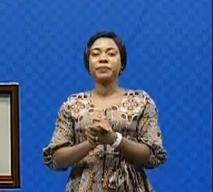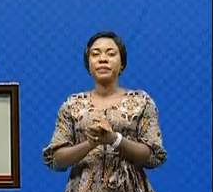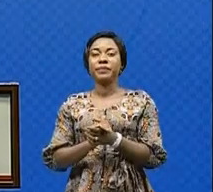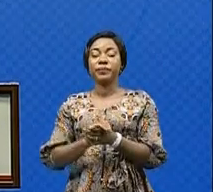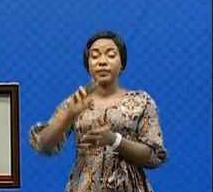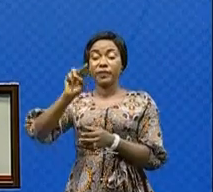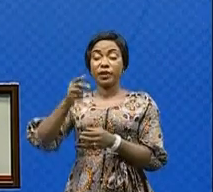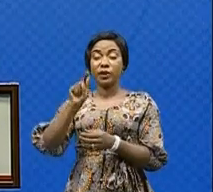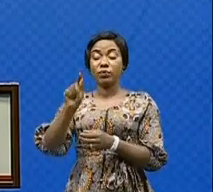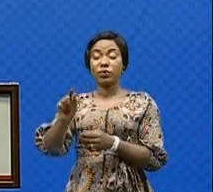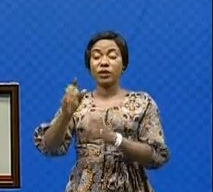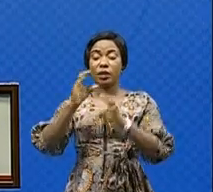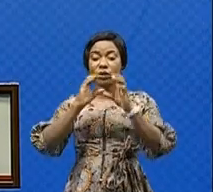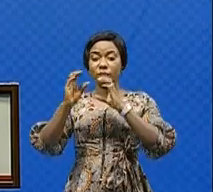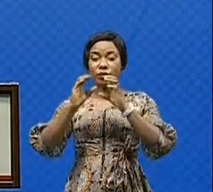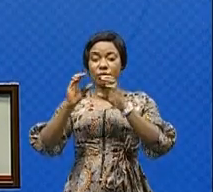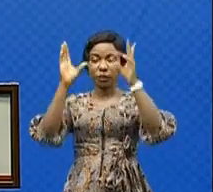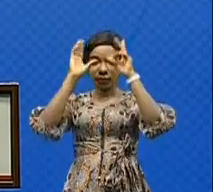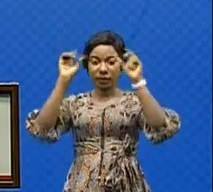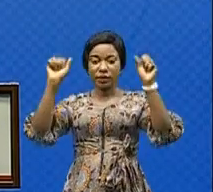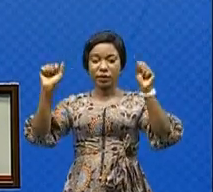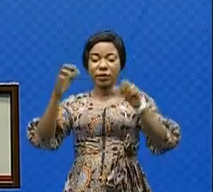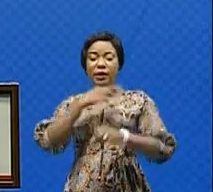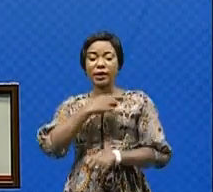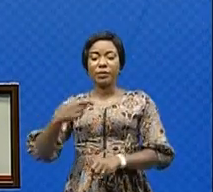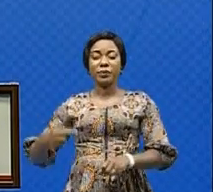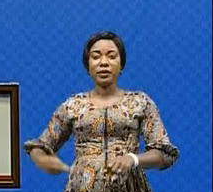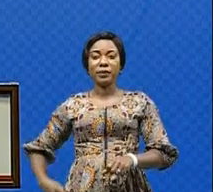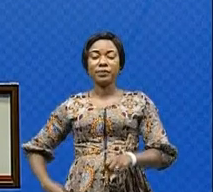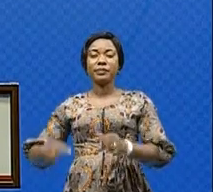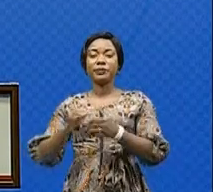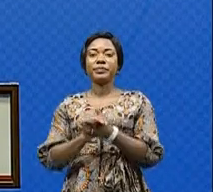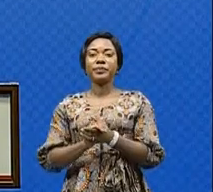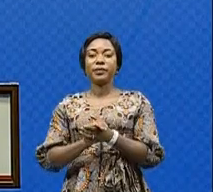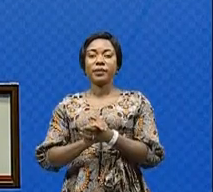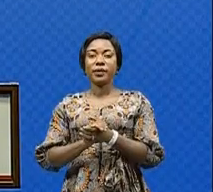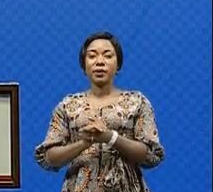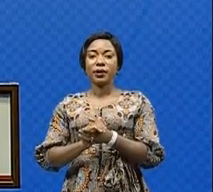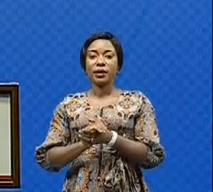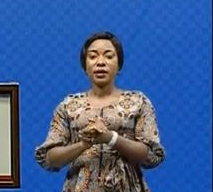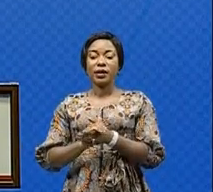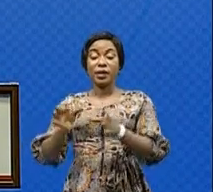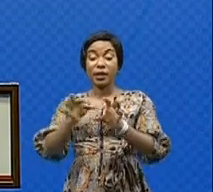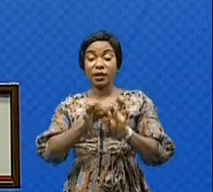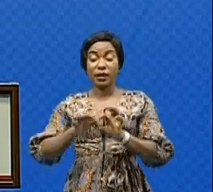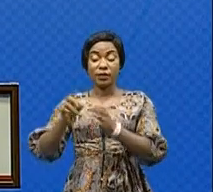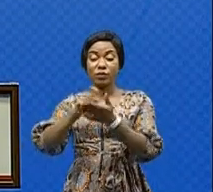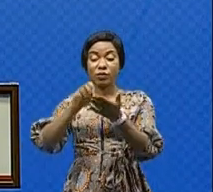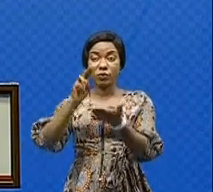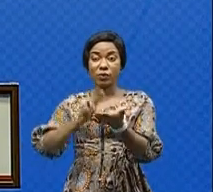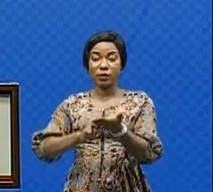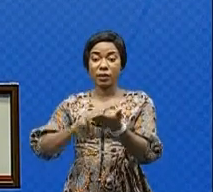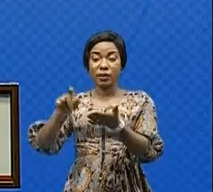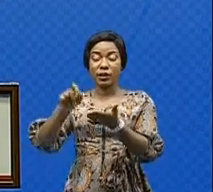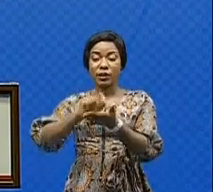Deuxième point de la communication du président de la République, relatif à l'exécution du contrat sino